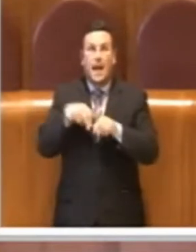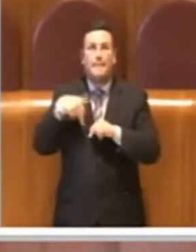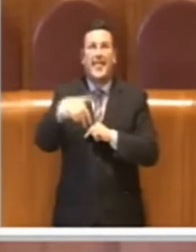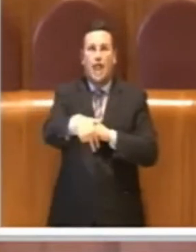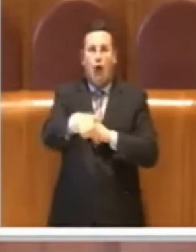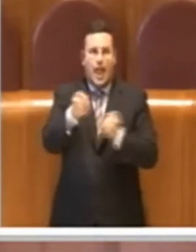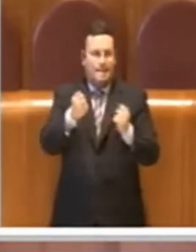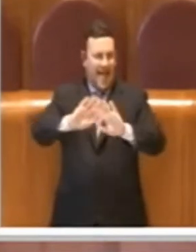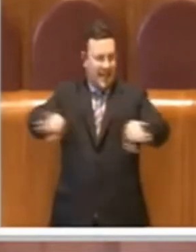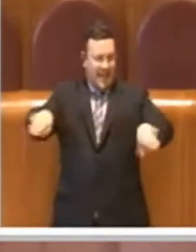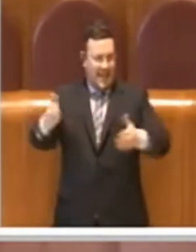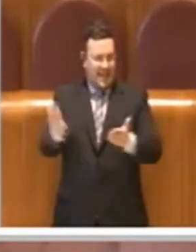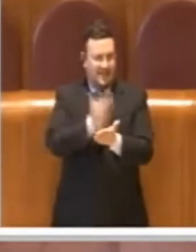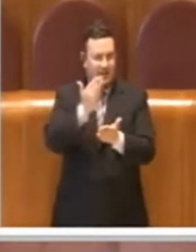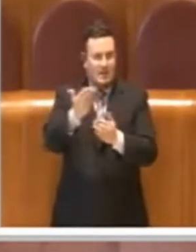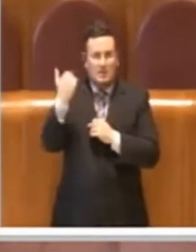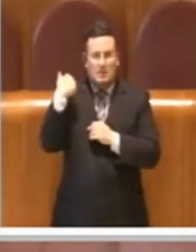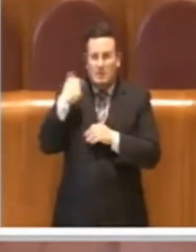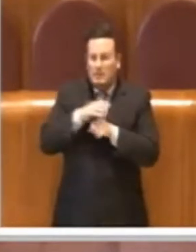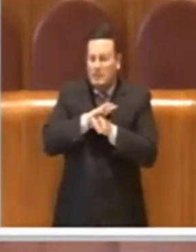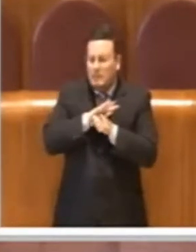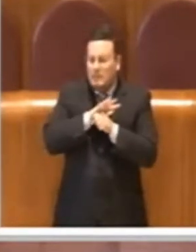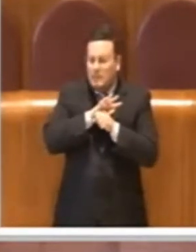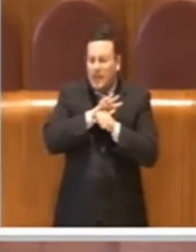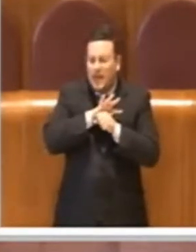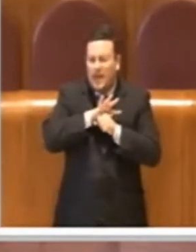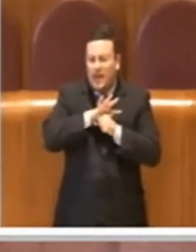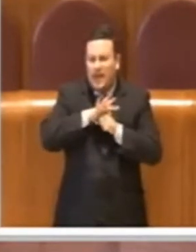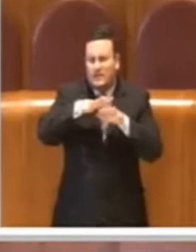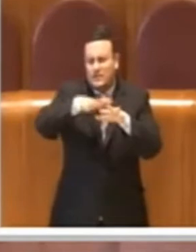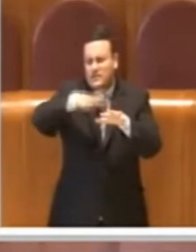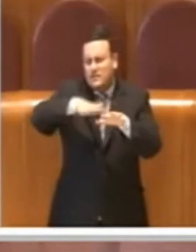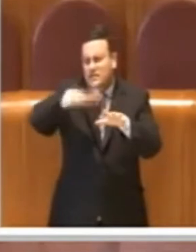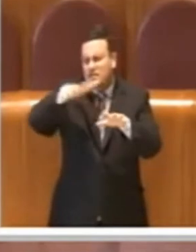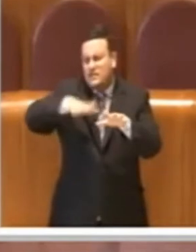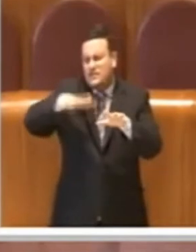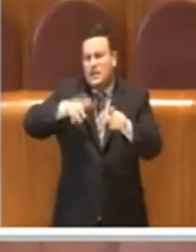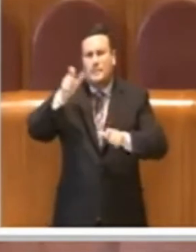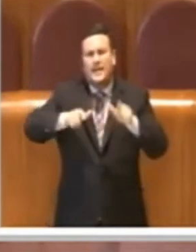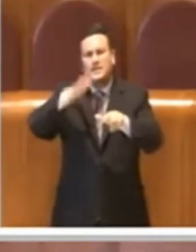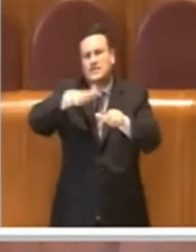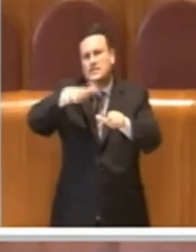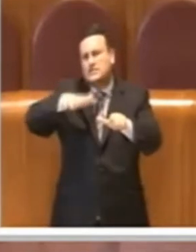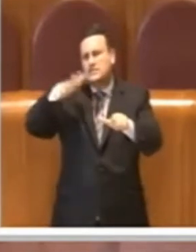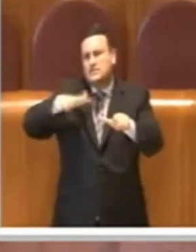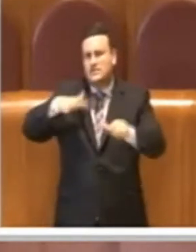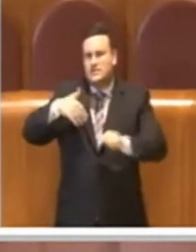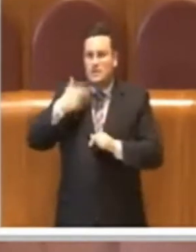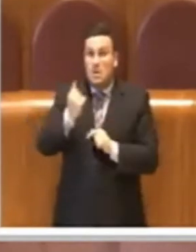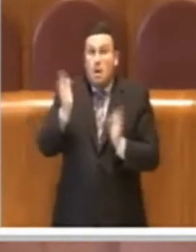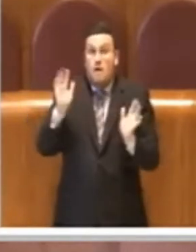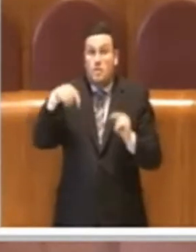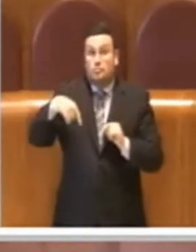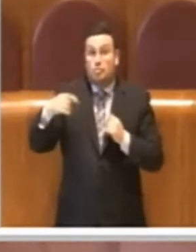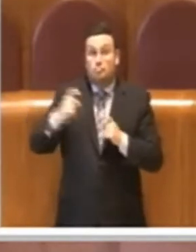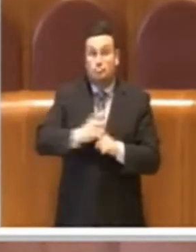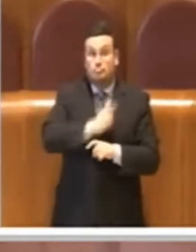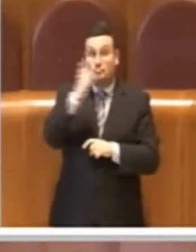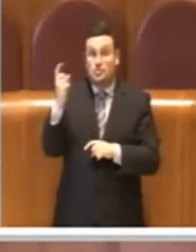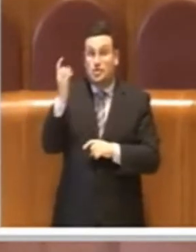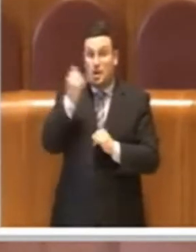letteralmente pieno, letteralmente pieno di persone, non si poteva camminare, che tra l'altro sarà anche la giornata particolare,